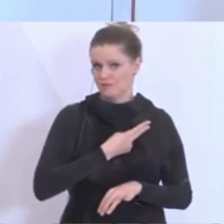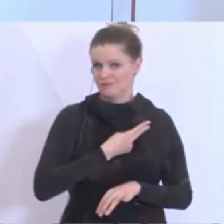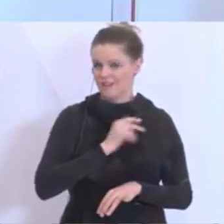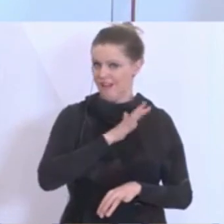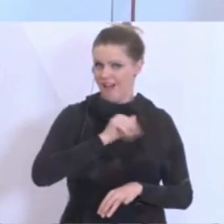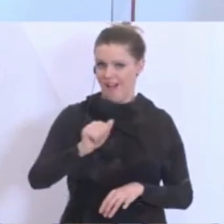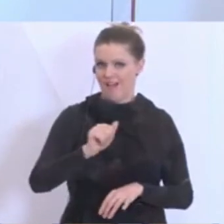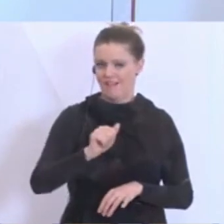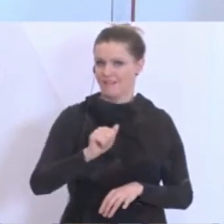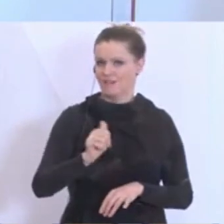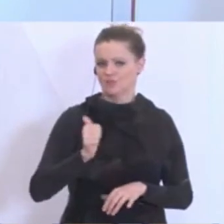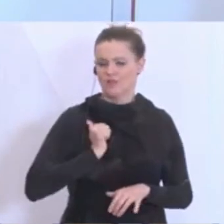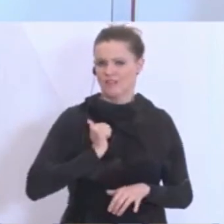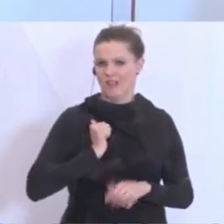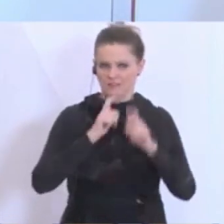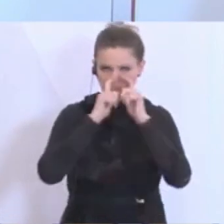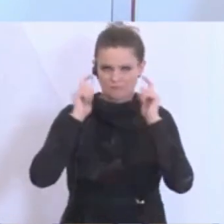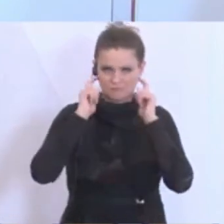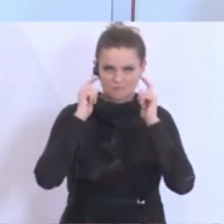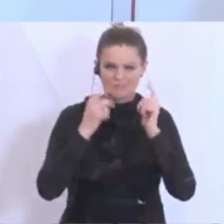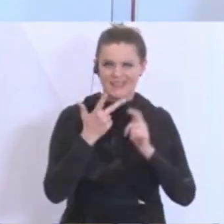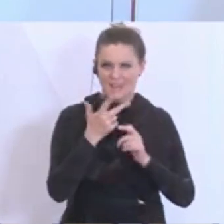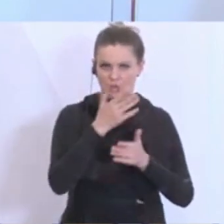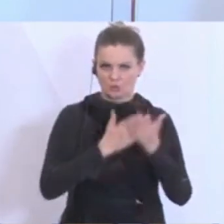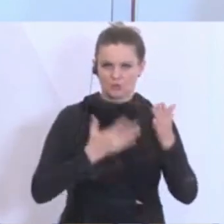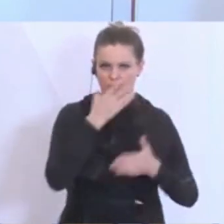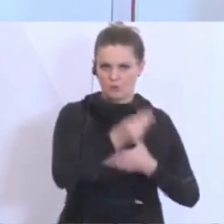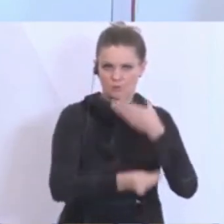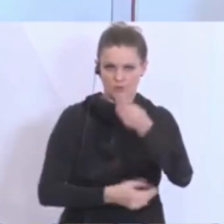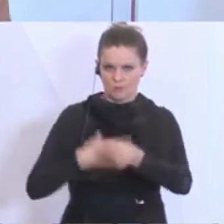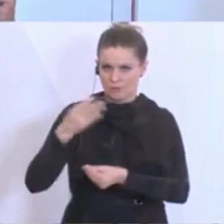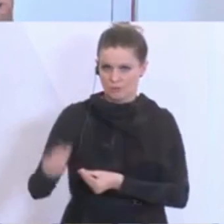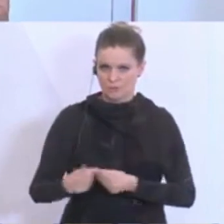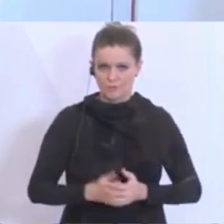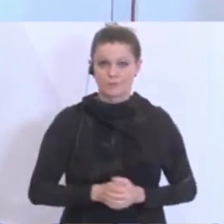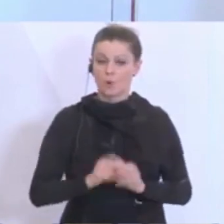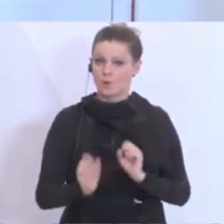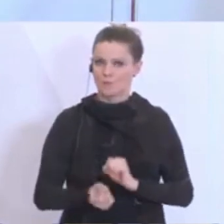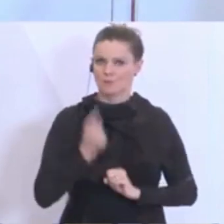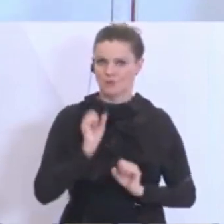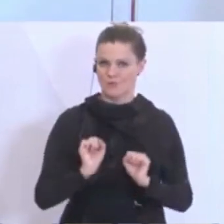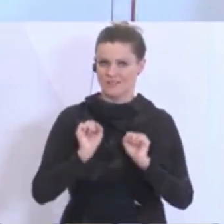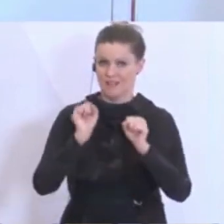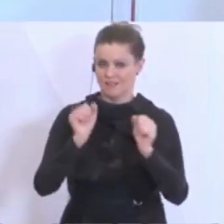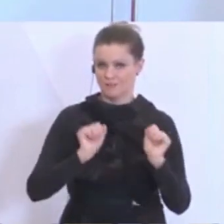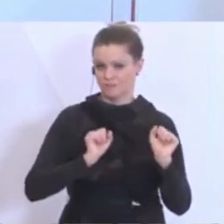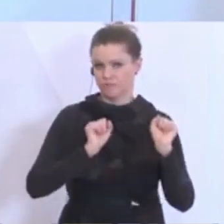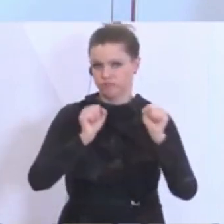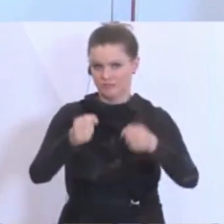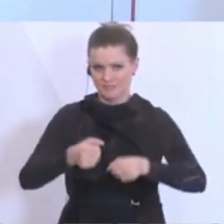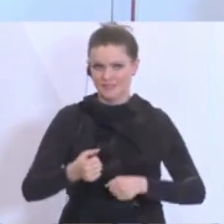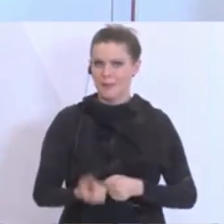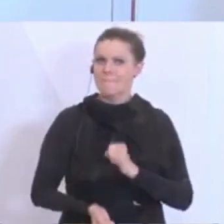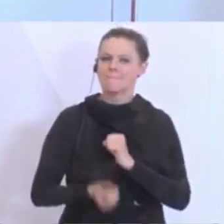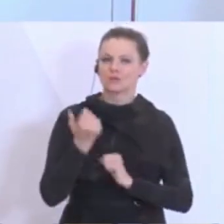Soldaten wird von diesen eben auch drei Stück dann erhalten. Aber alle, die in besonderen Einsätzen sind, sind natürlich dann auch ganz